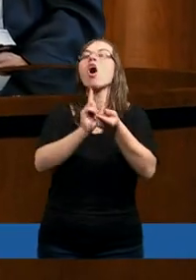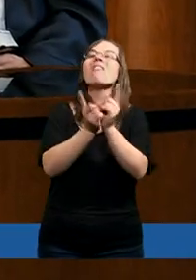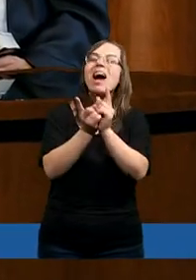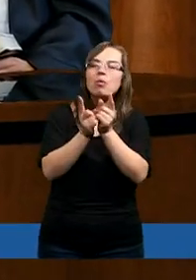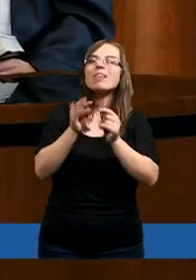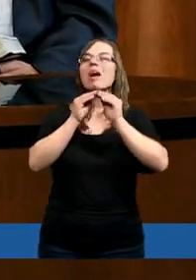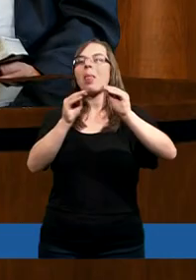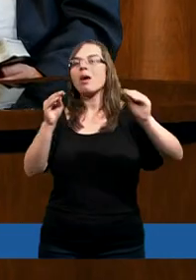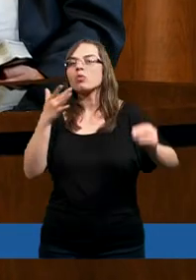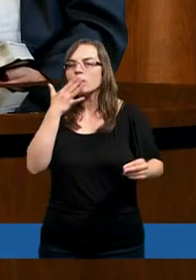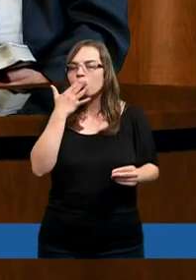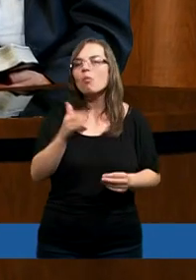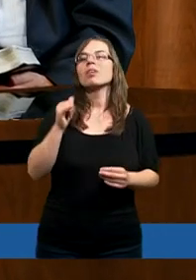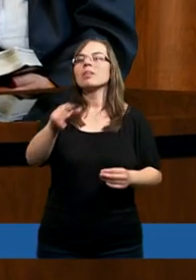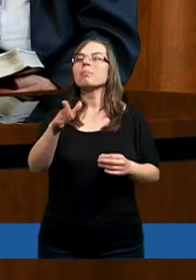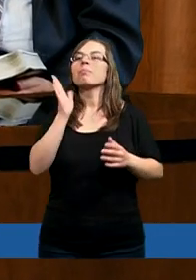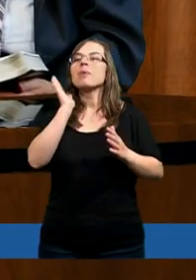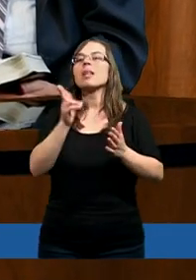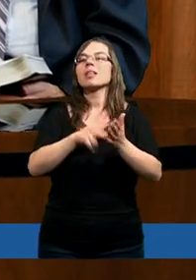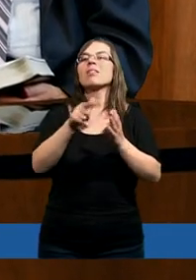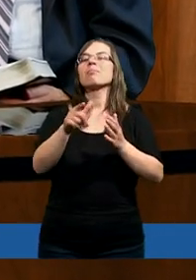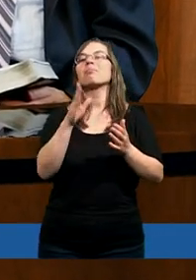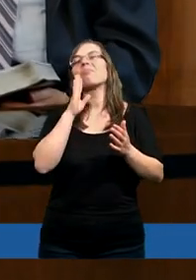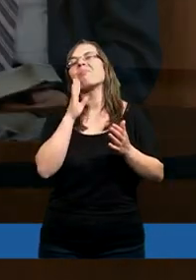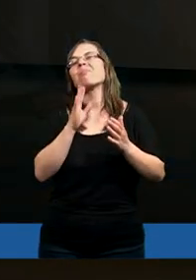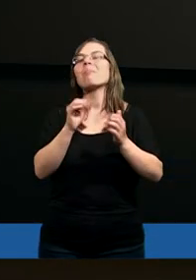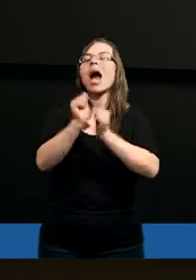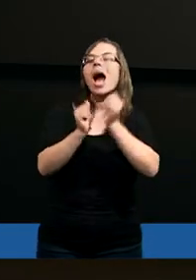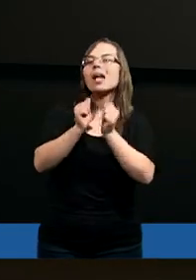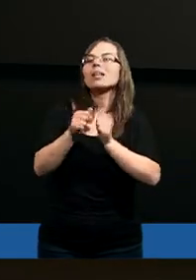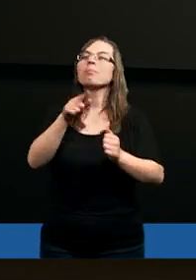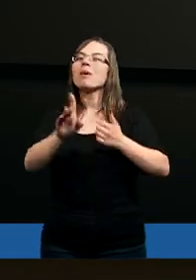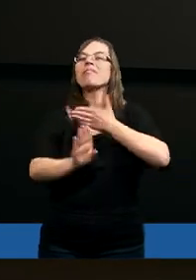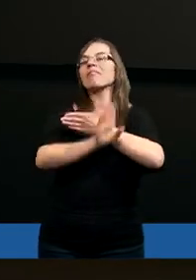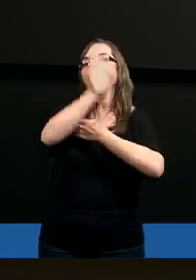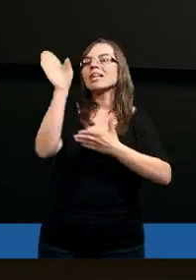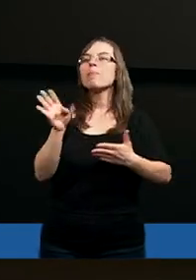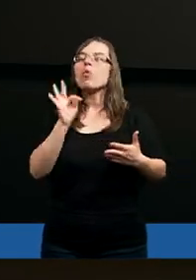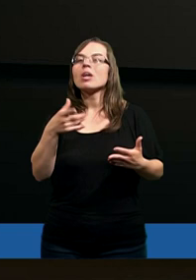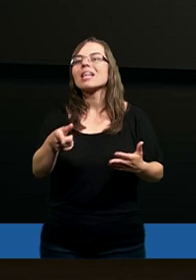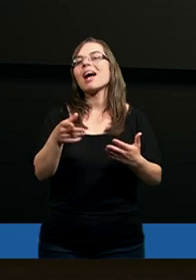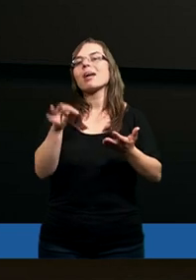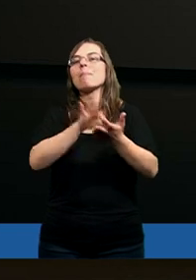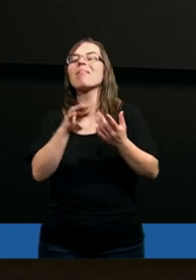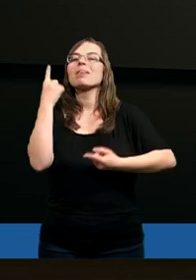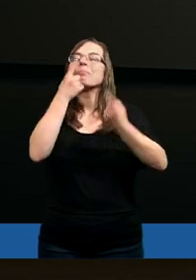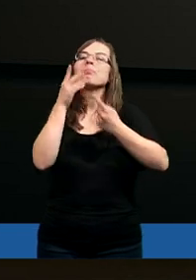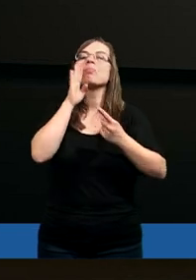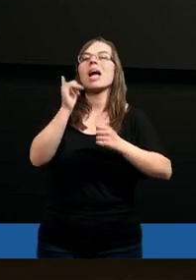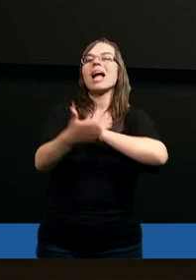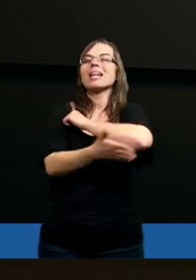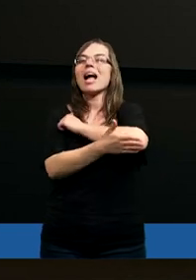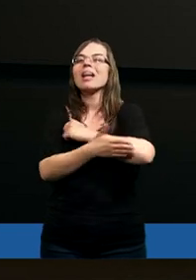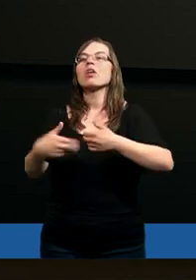fałszywych nauczycieli, ale chcę zwrócić uwagę tylko na pewien taki mechanizm. Chyba występuje tak po prostu jako